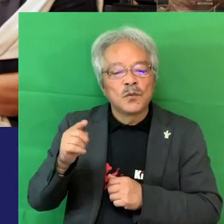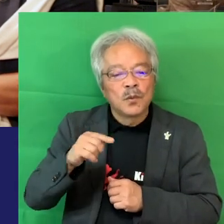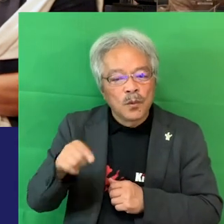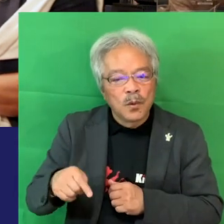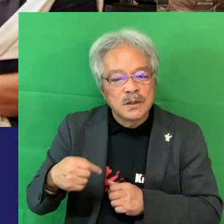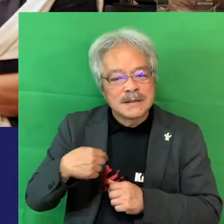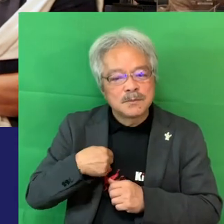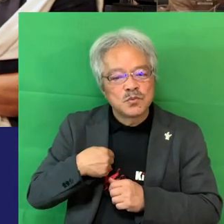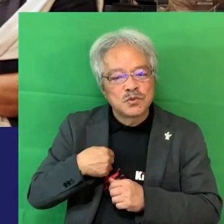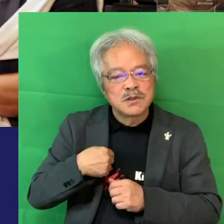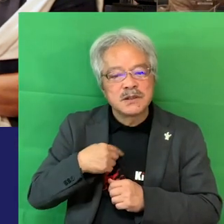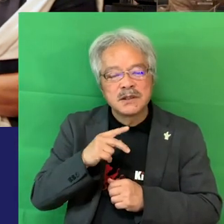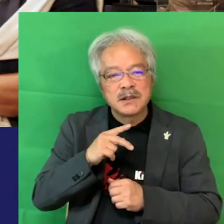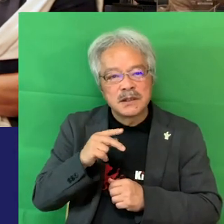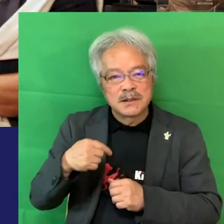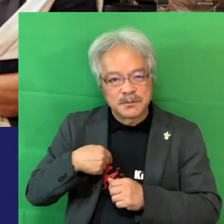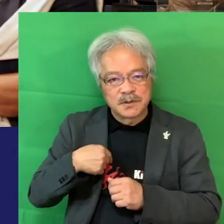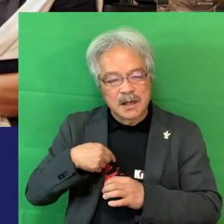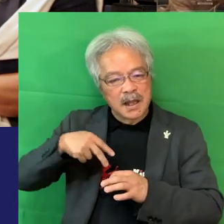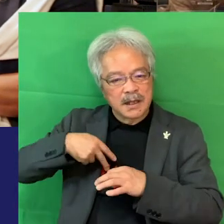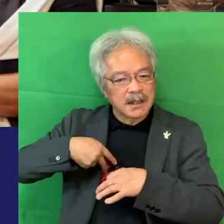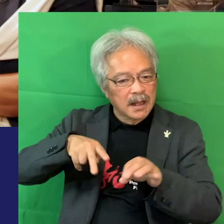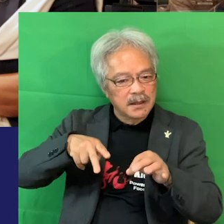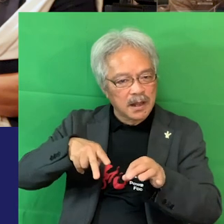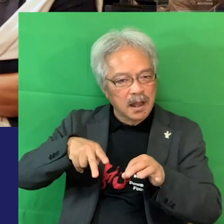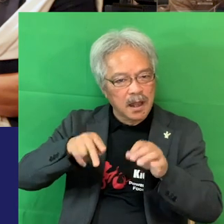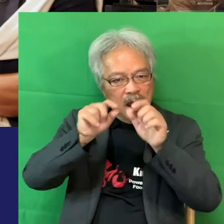蹴ってゴールしてやろうっていう